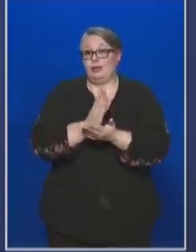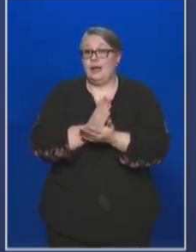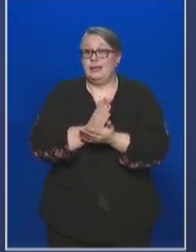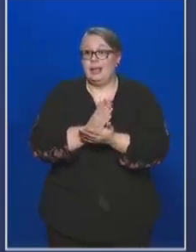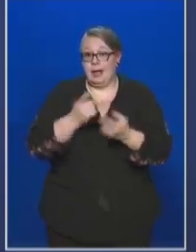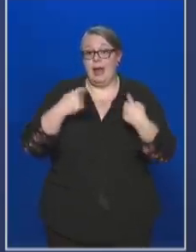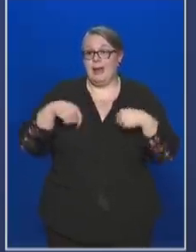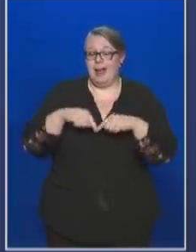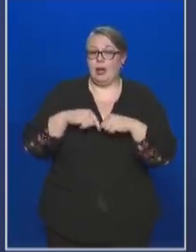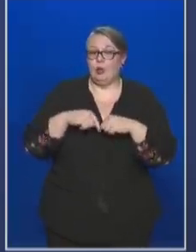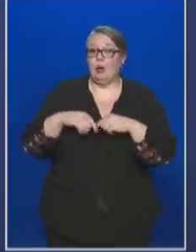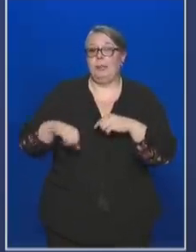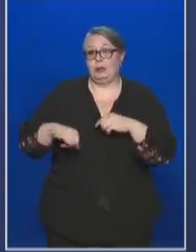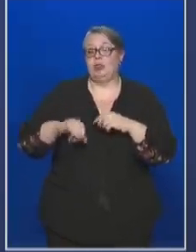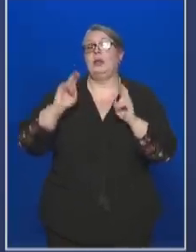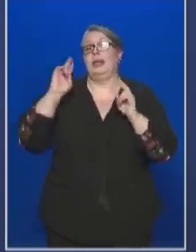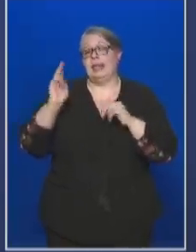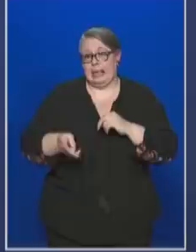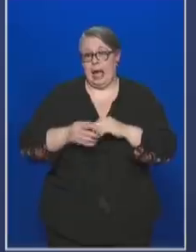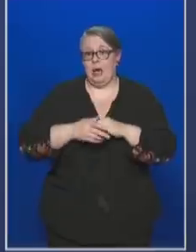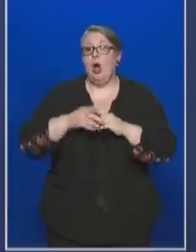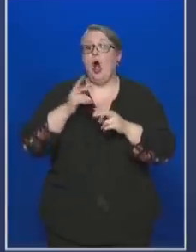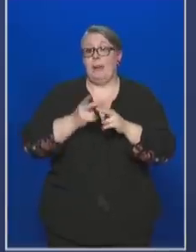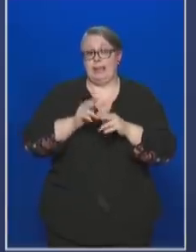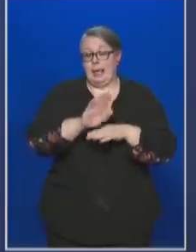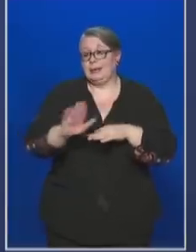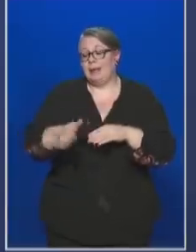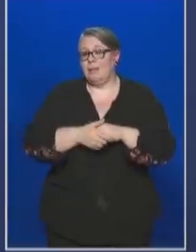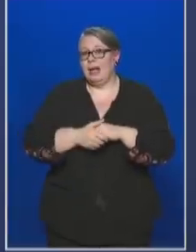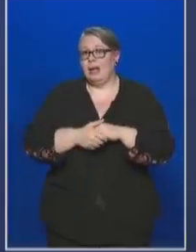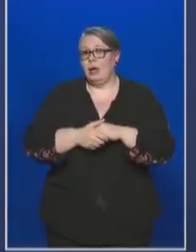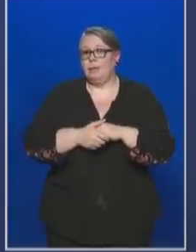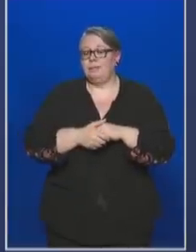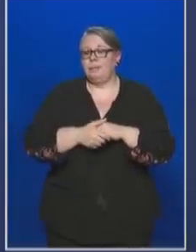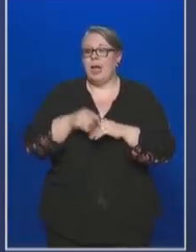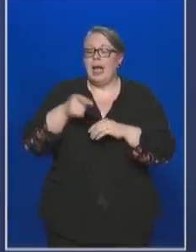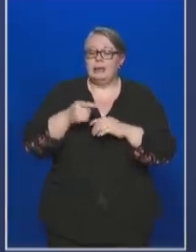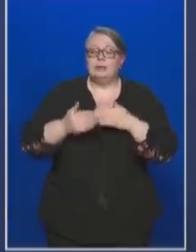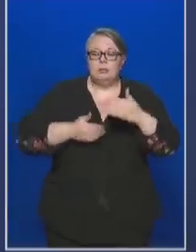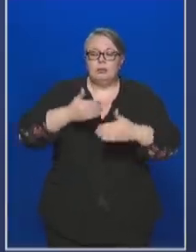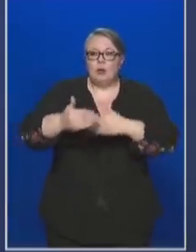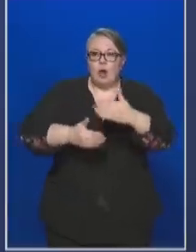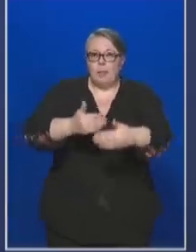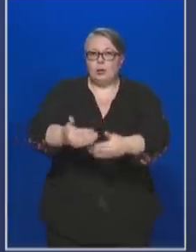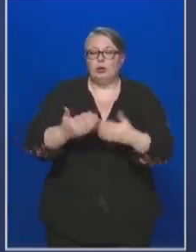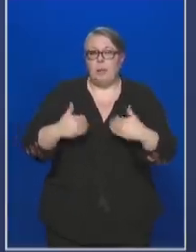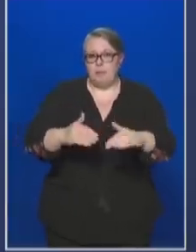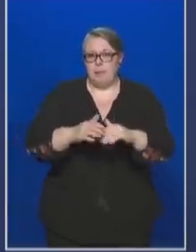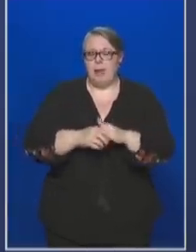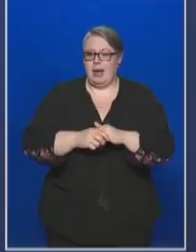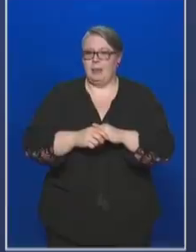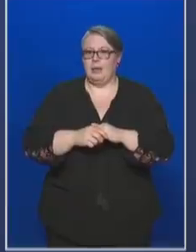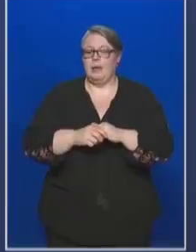nekünk biztosítani kell a betegek részére. Tehát ez zajlik egyrészt most,